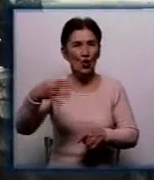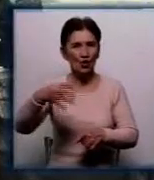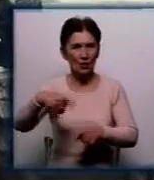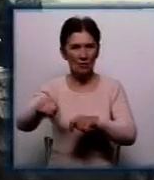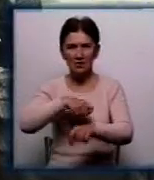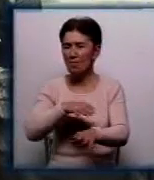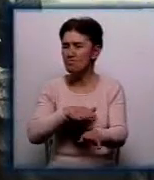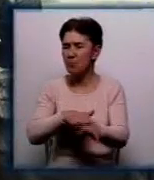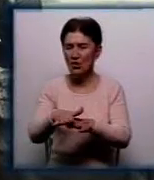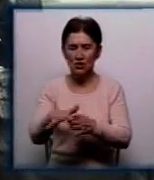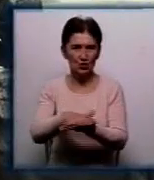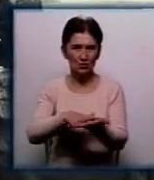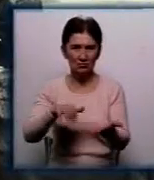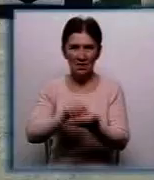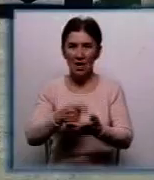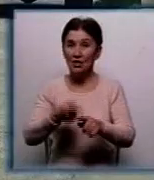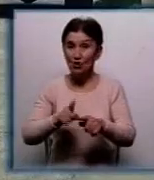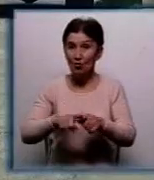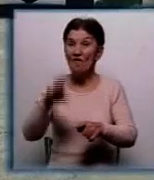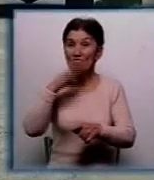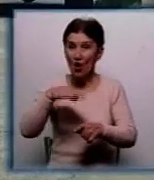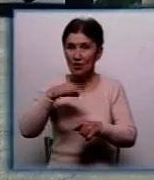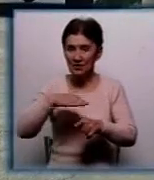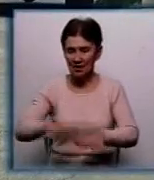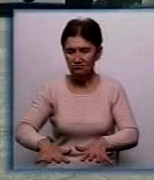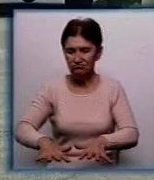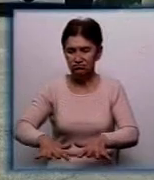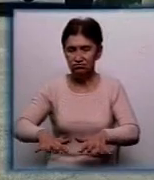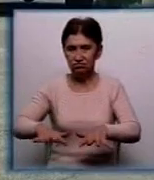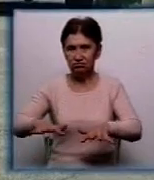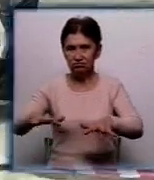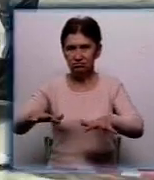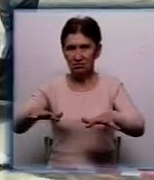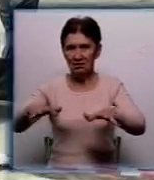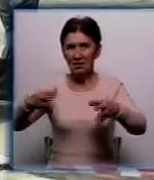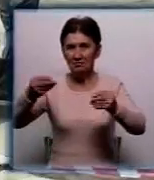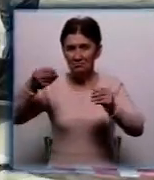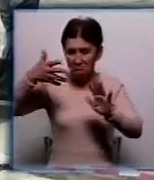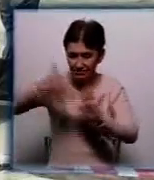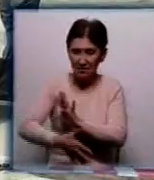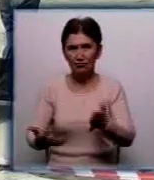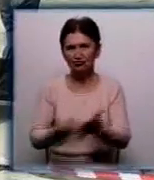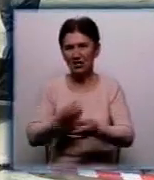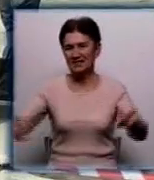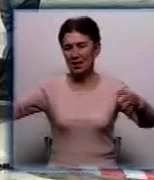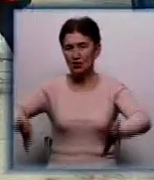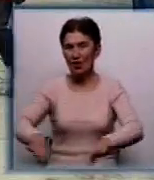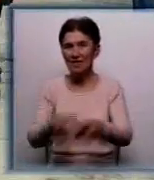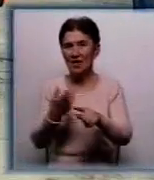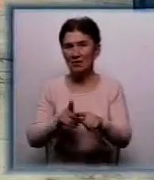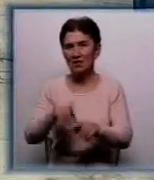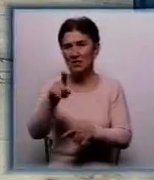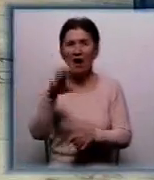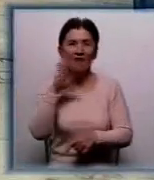зруйнувався. Через це вода підмила ґрунт і утворилася провальня. Будопостачання в мікрорайоні не вимикатимуть. На місці відкачують